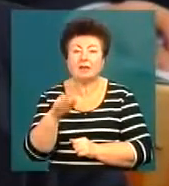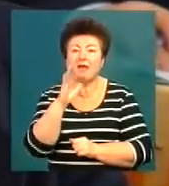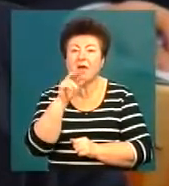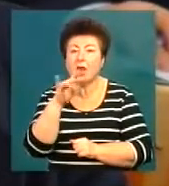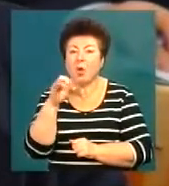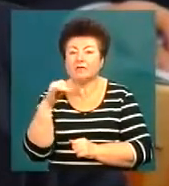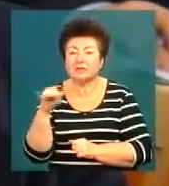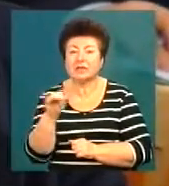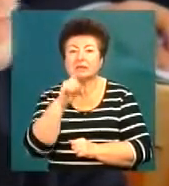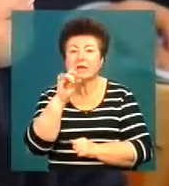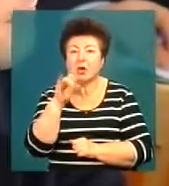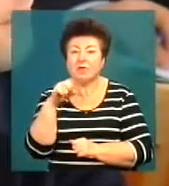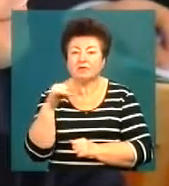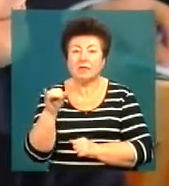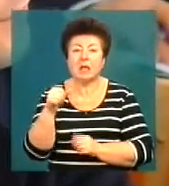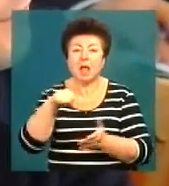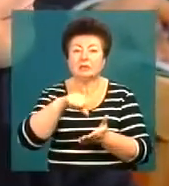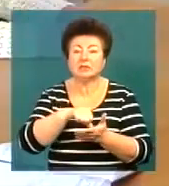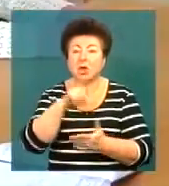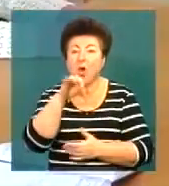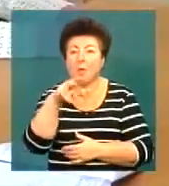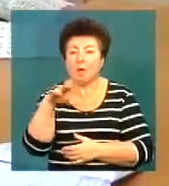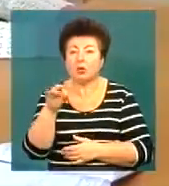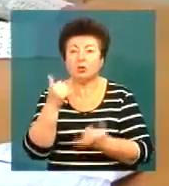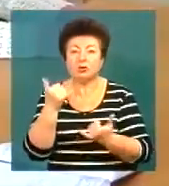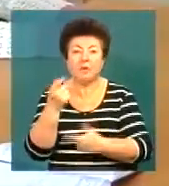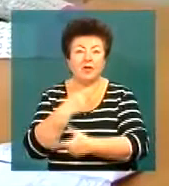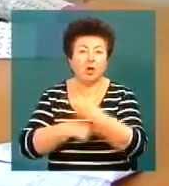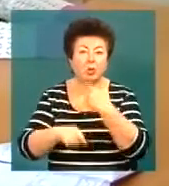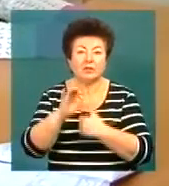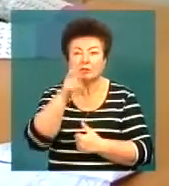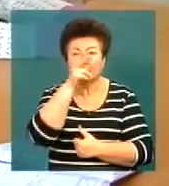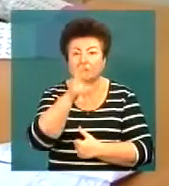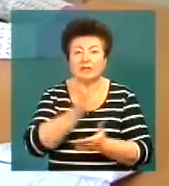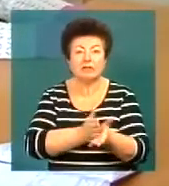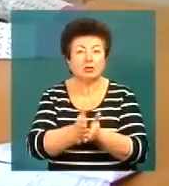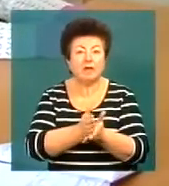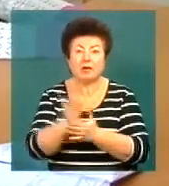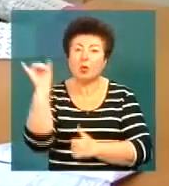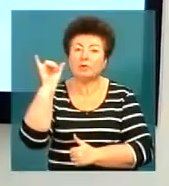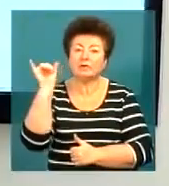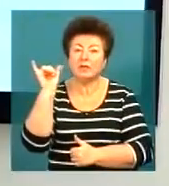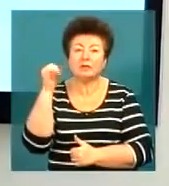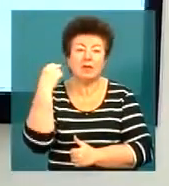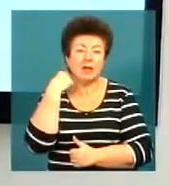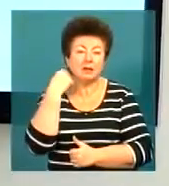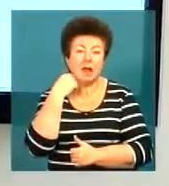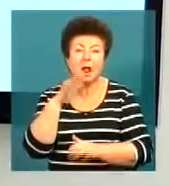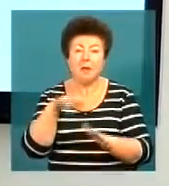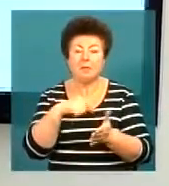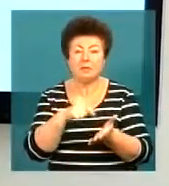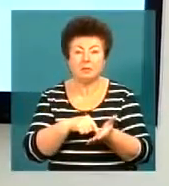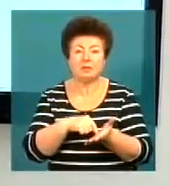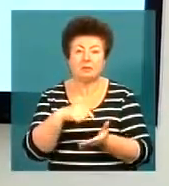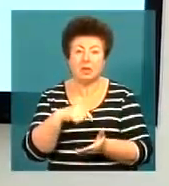Валігорський і Руслан Заровський та асистент Максим Хоменко щойно повернулися з трьохмісячного стажування в університеті Гліндвор, місто